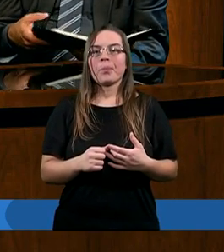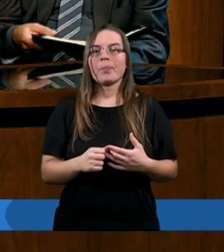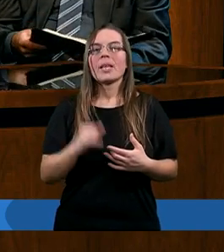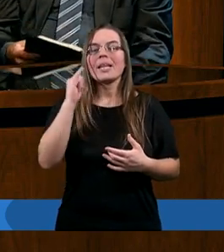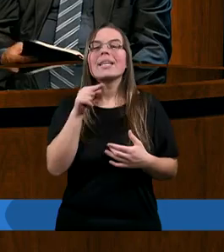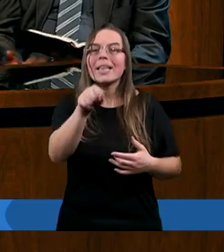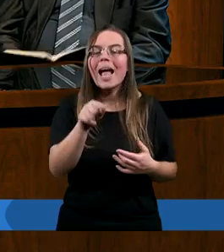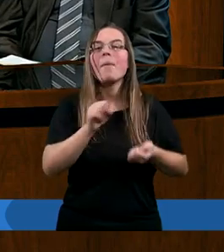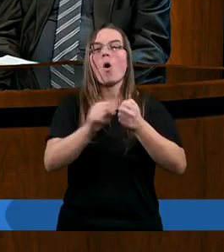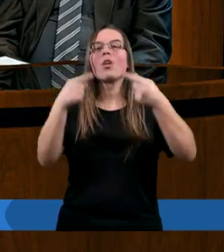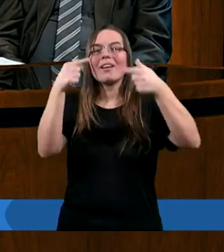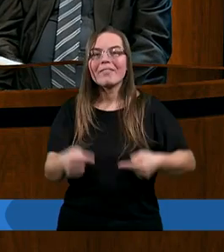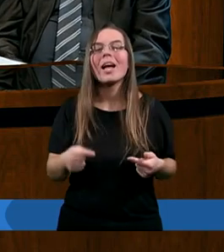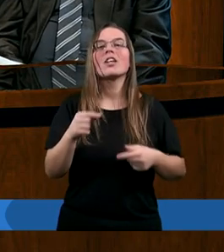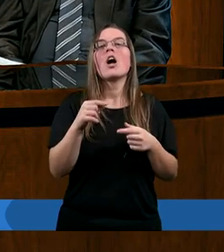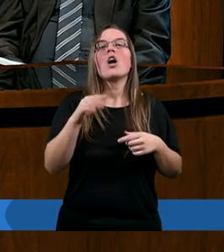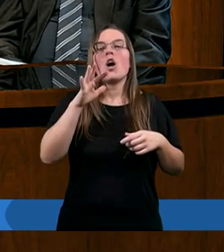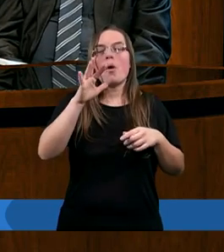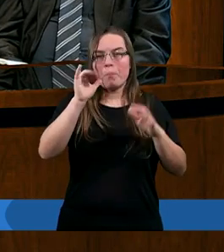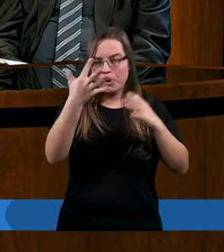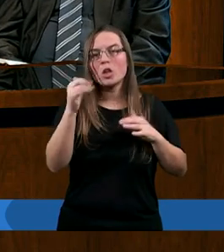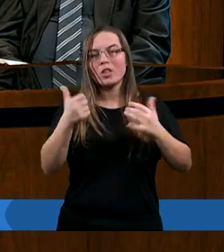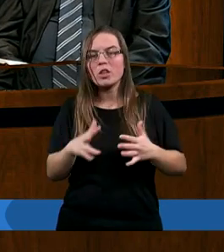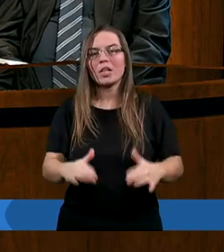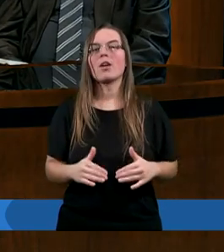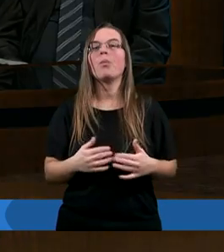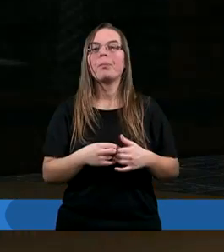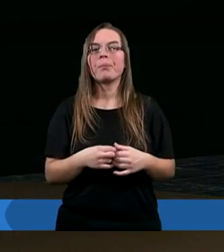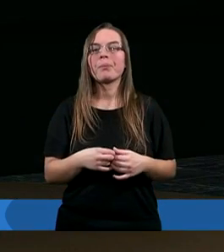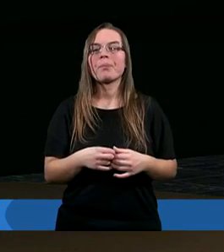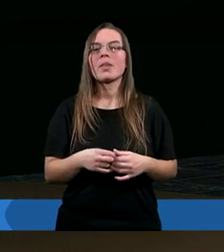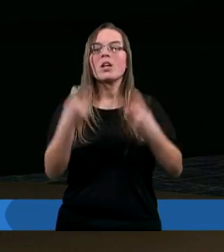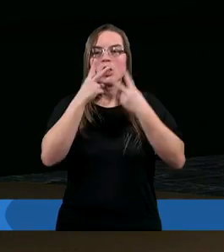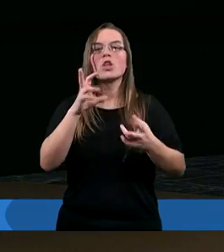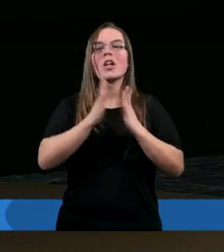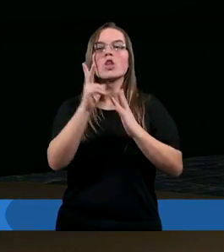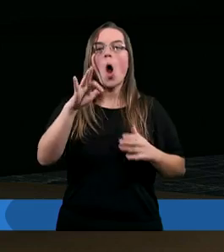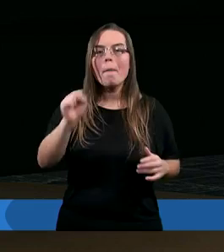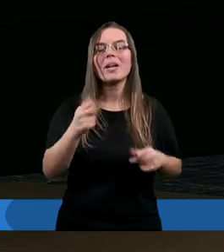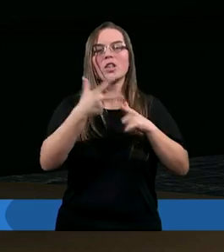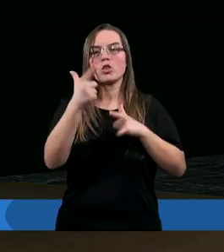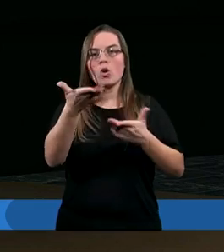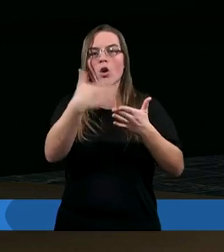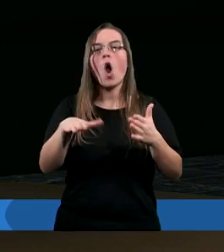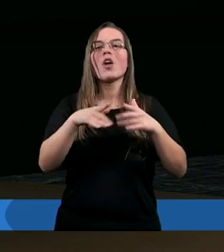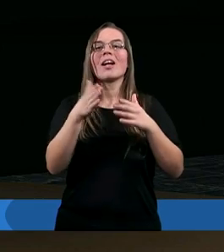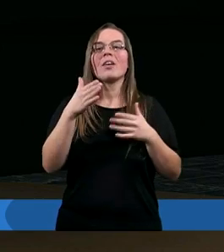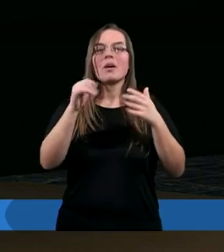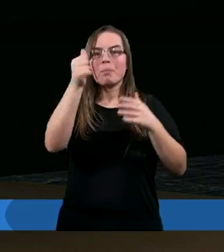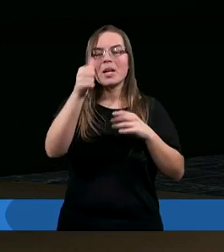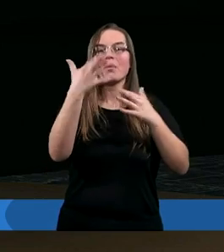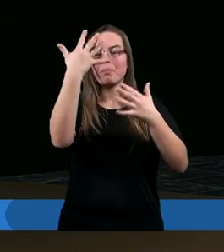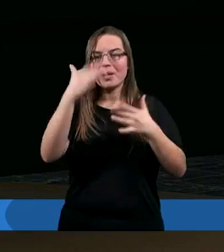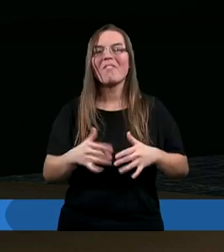i tam od wiersza pierwszego do piątego. Czytam Księgę Hioba, 32 rozdział,